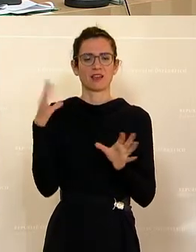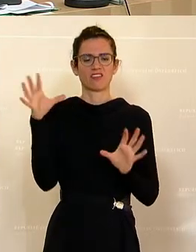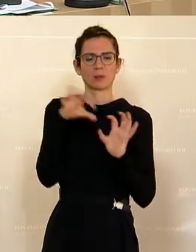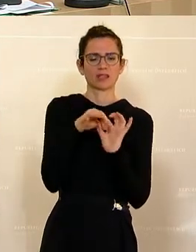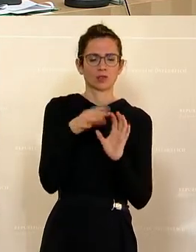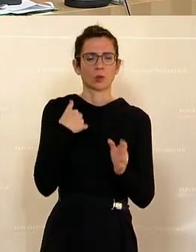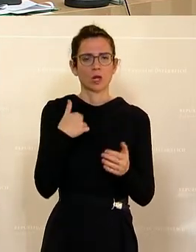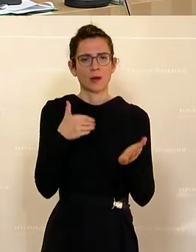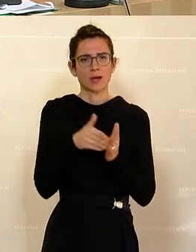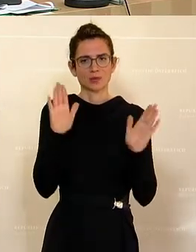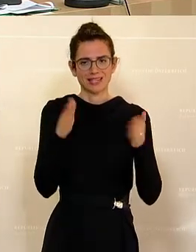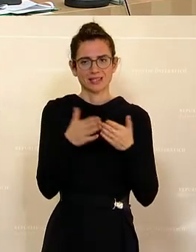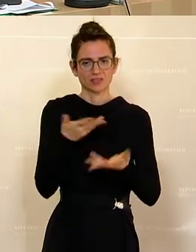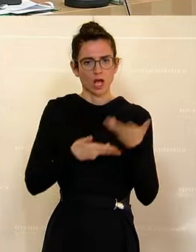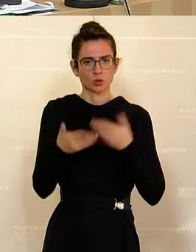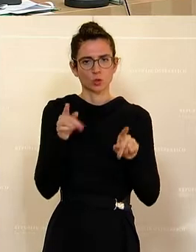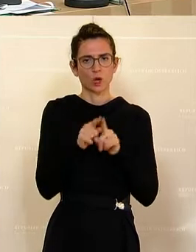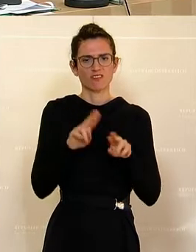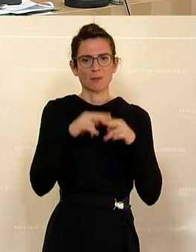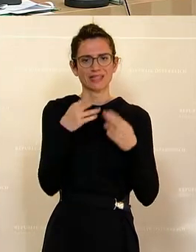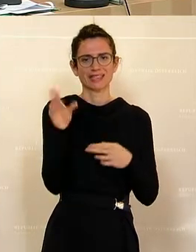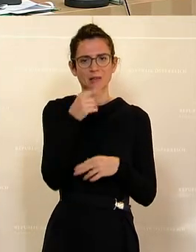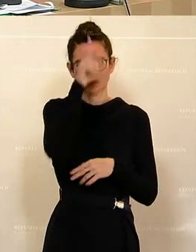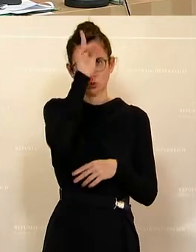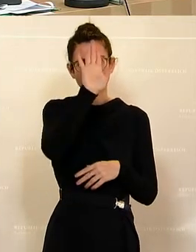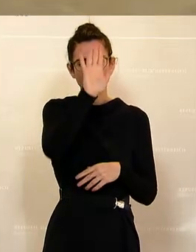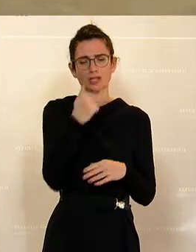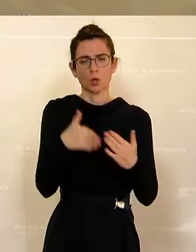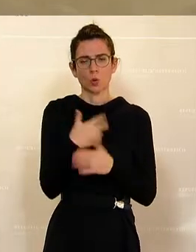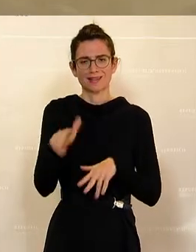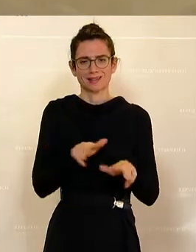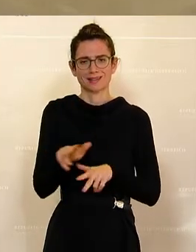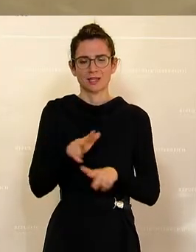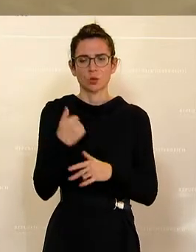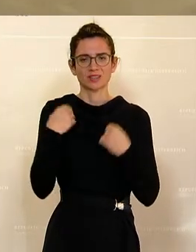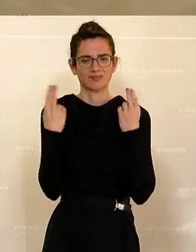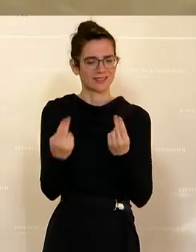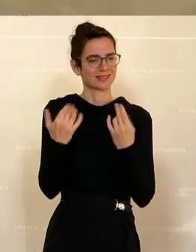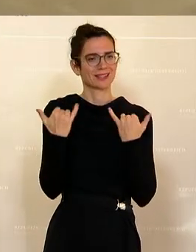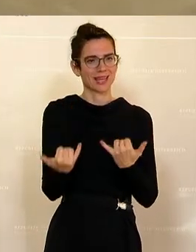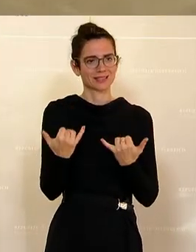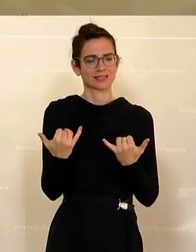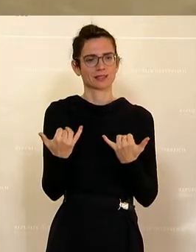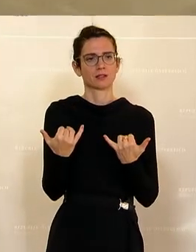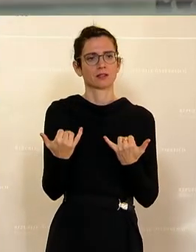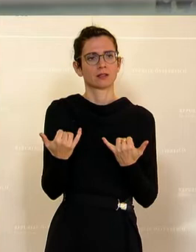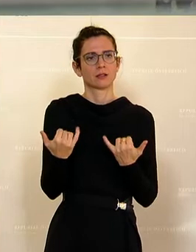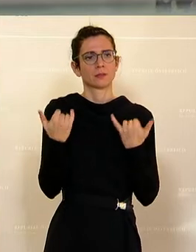intensiven Austausch und Verbindlichkeit mit Deutschland. Es gibt ja eine neue Regierung und ich glaube, wichtig ist jetzt, dass wir diese